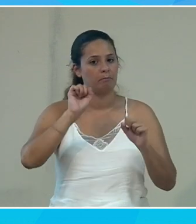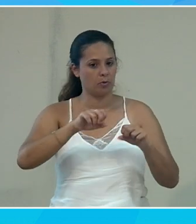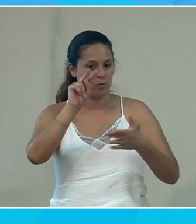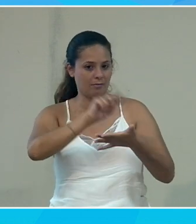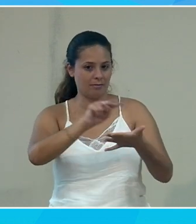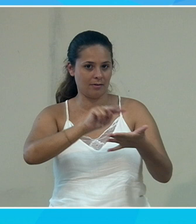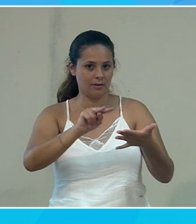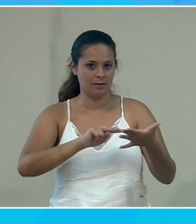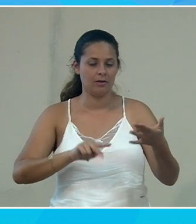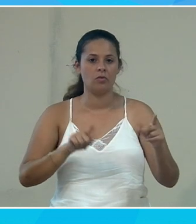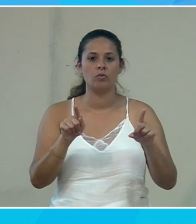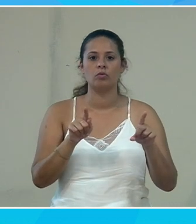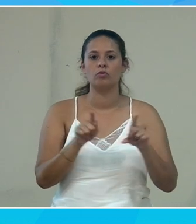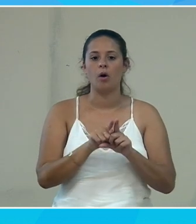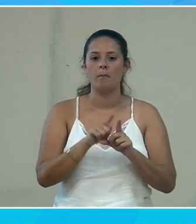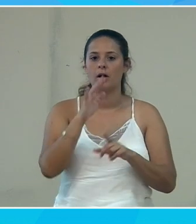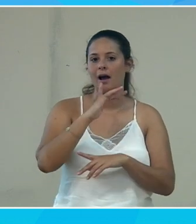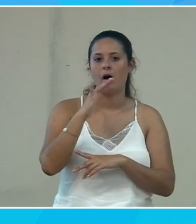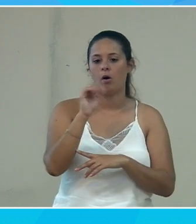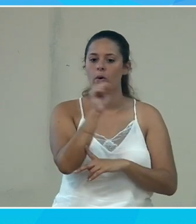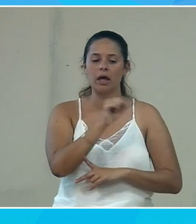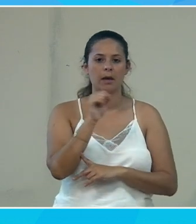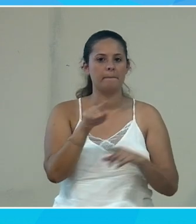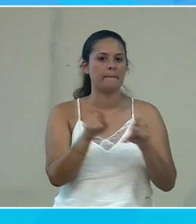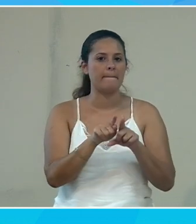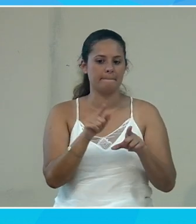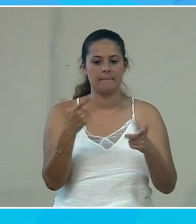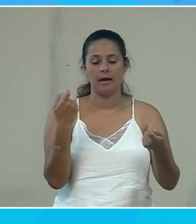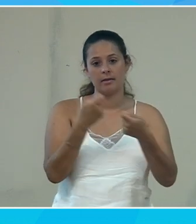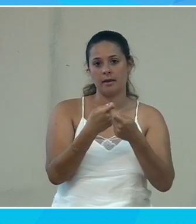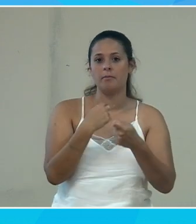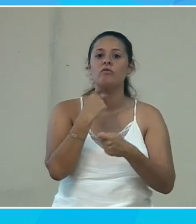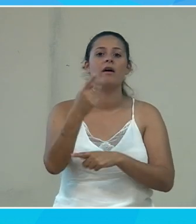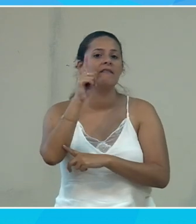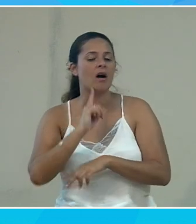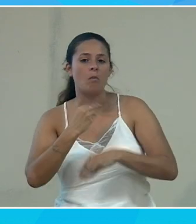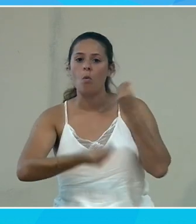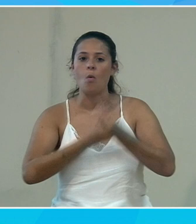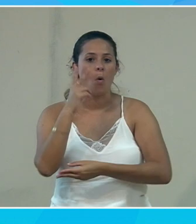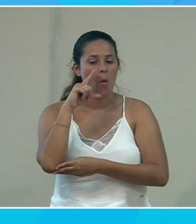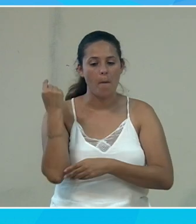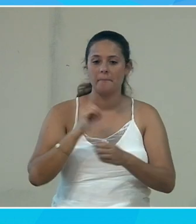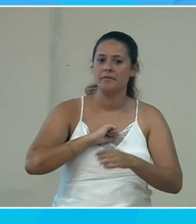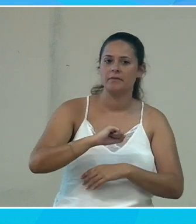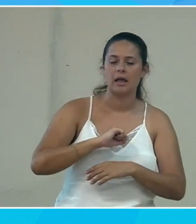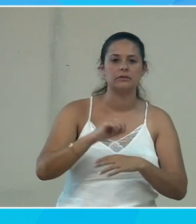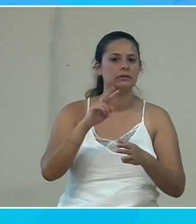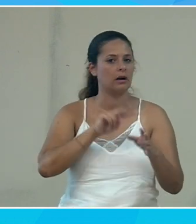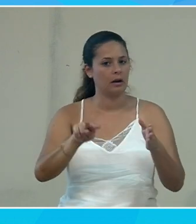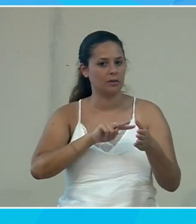en mode un peu karaoké le texte je vais pouvoir évidemment l'adapter voix de femme voix d'homme la vitesse de lecture etc